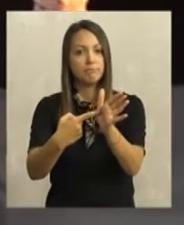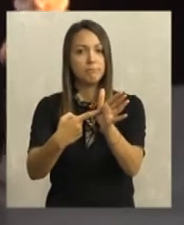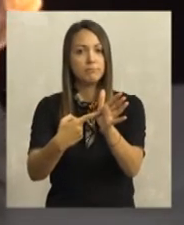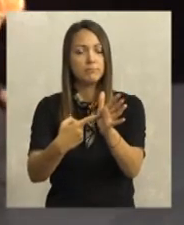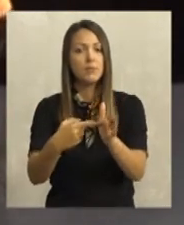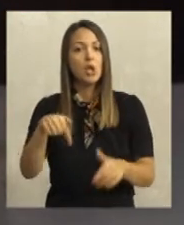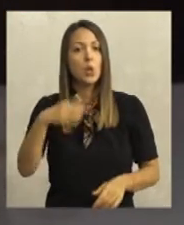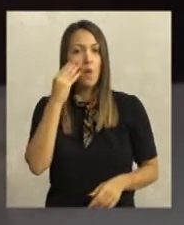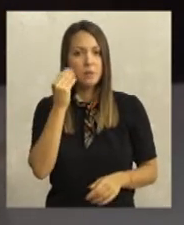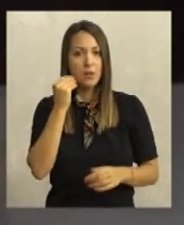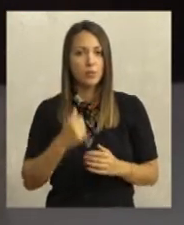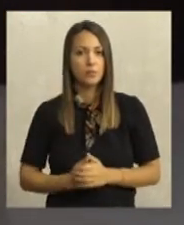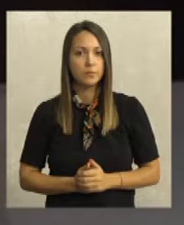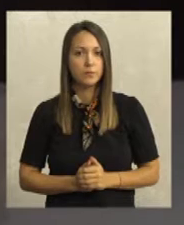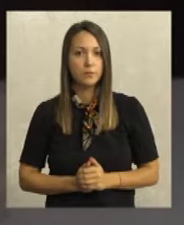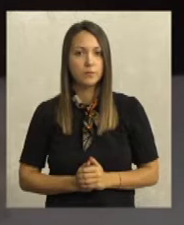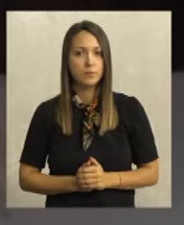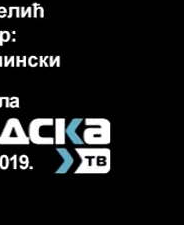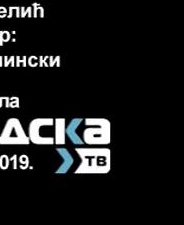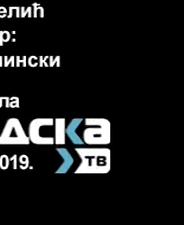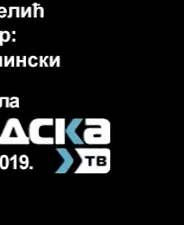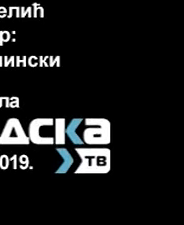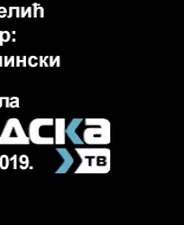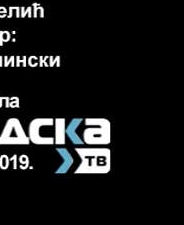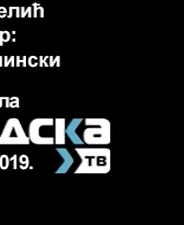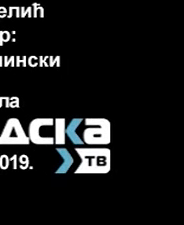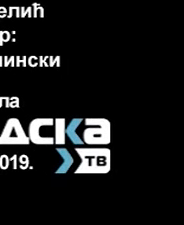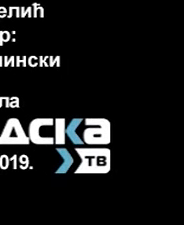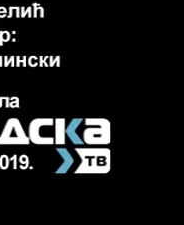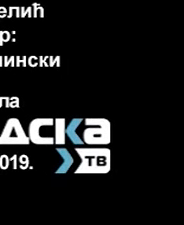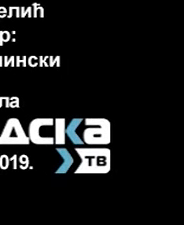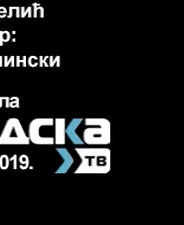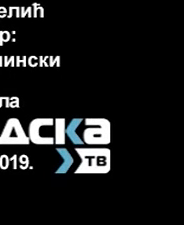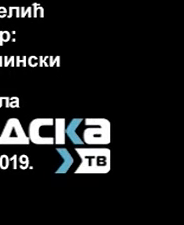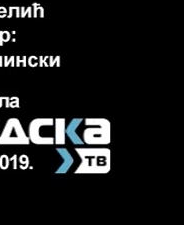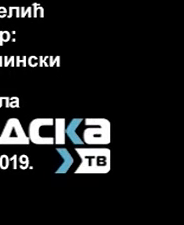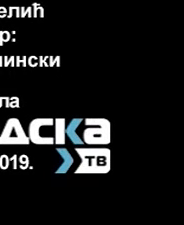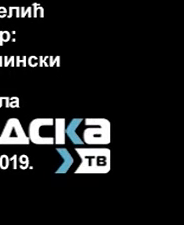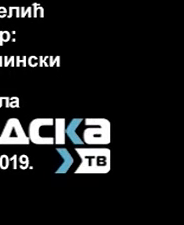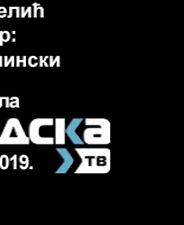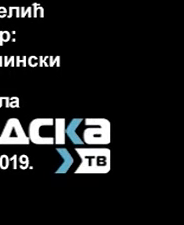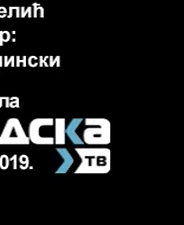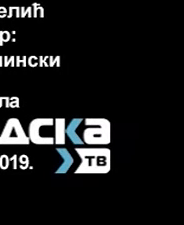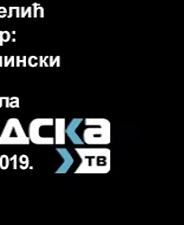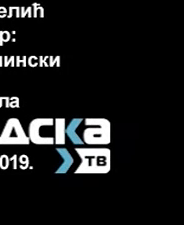premjerno izvedena i u Novom Sadu. Muzika Muzika Muzika